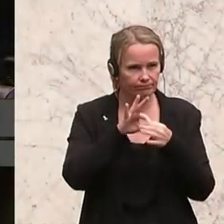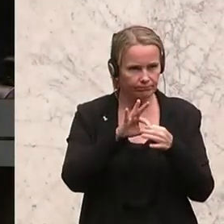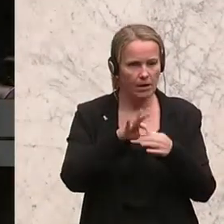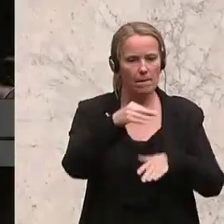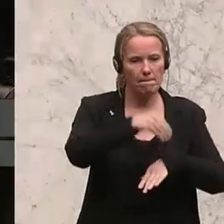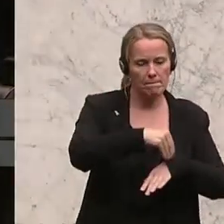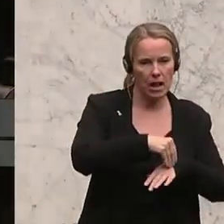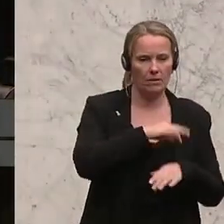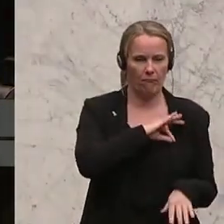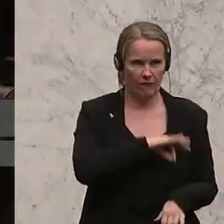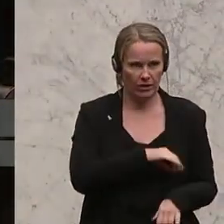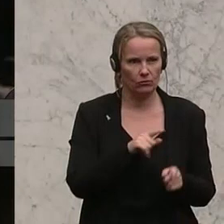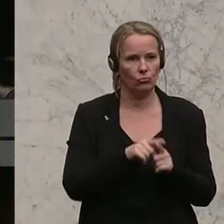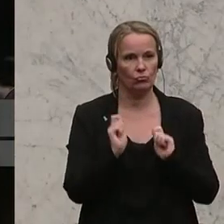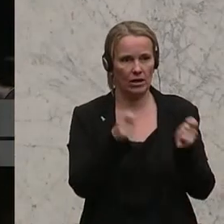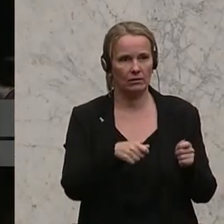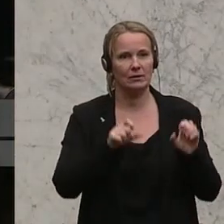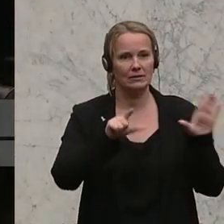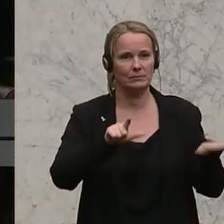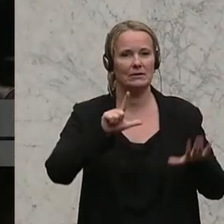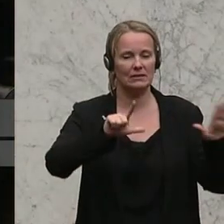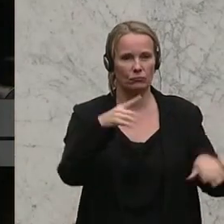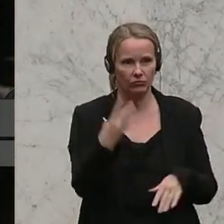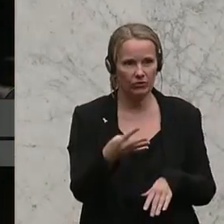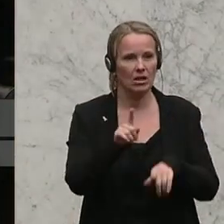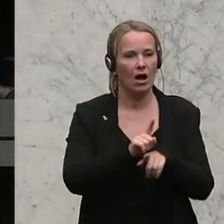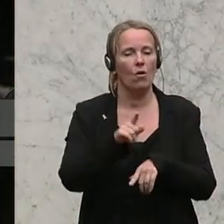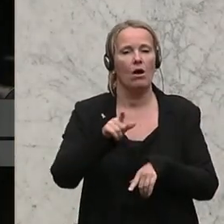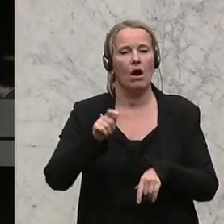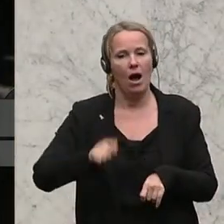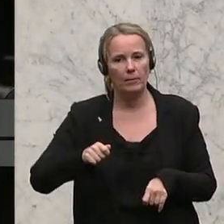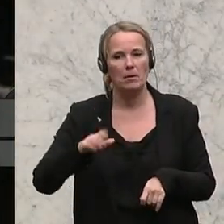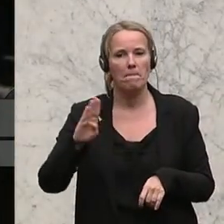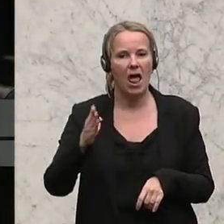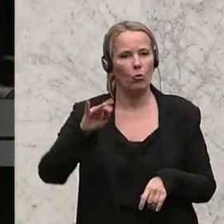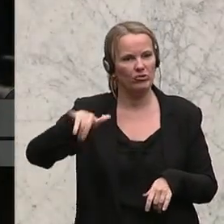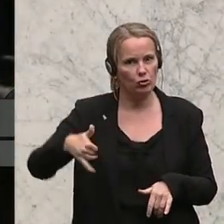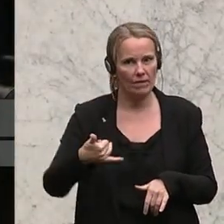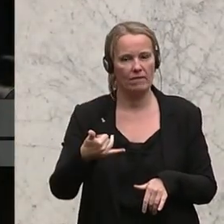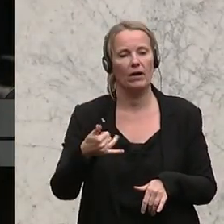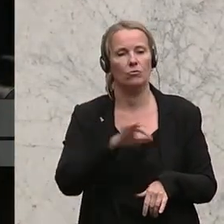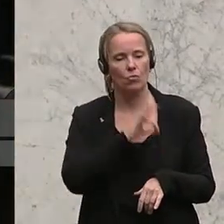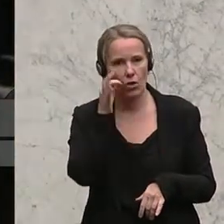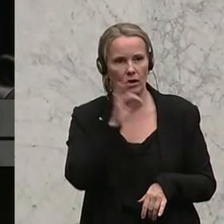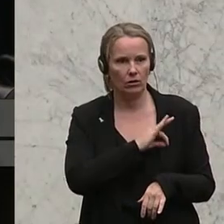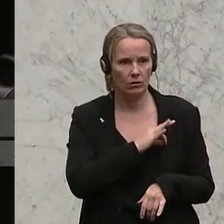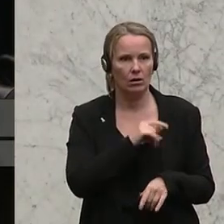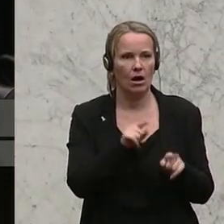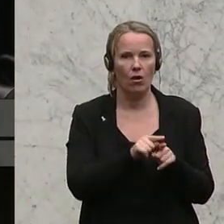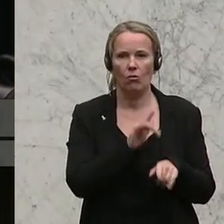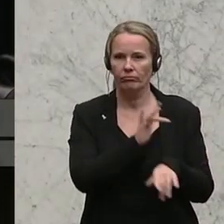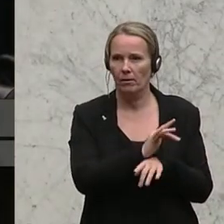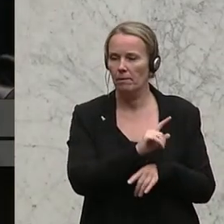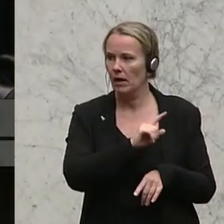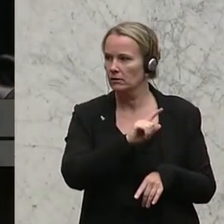nachgewiesen wird. Im Sinne der Prävention sind Leiter von Schulen, Kindergärten und sonstigen Gemeinschaftseinrichtungen für Minderjährige verpflichtet,